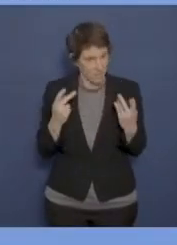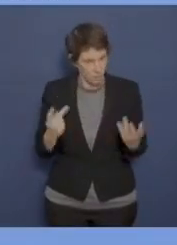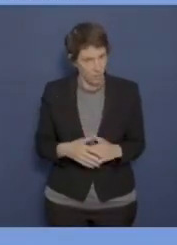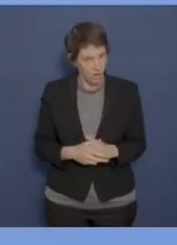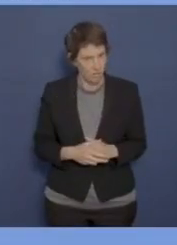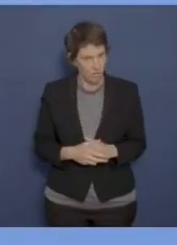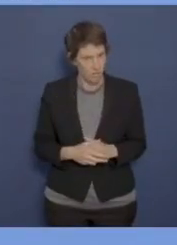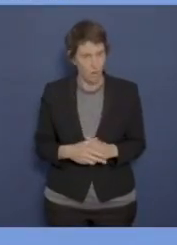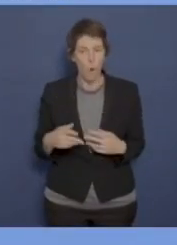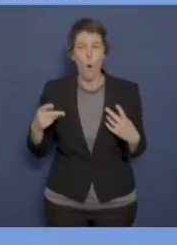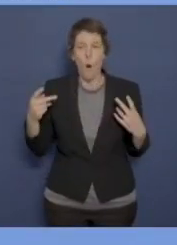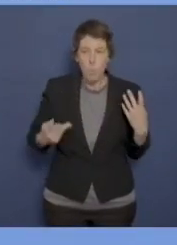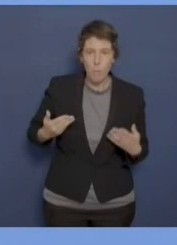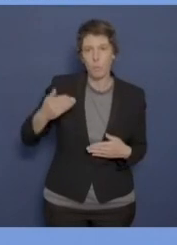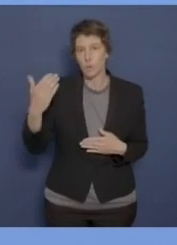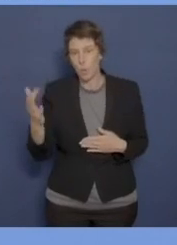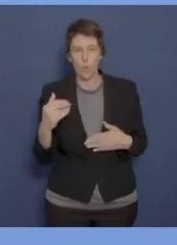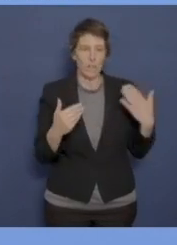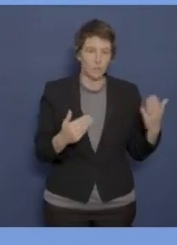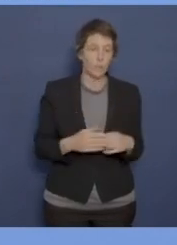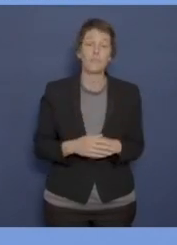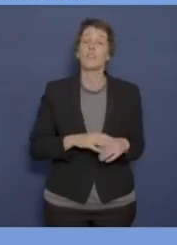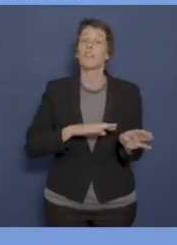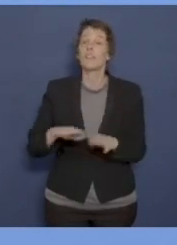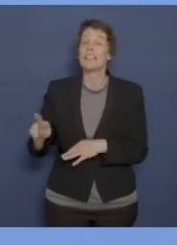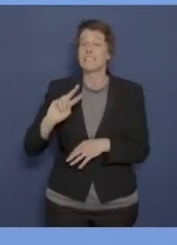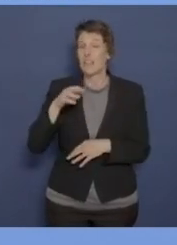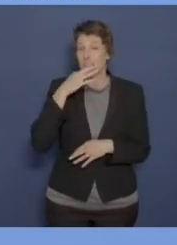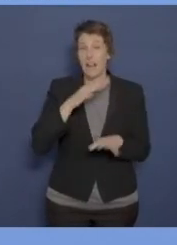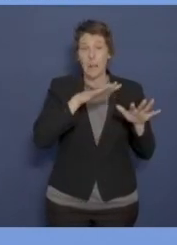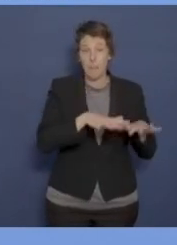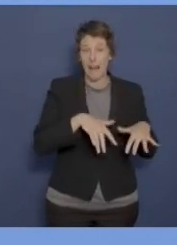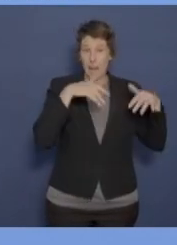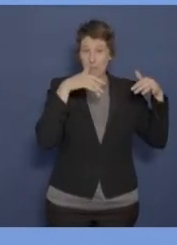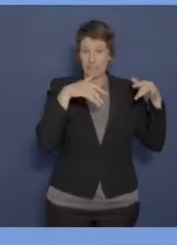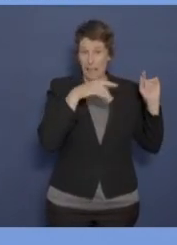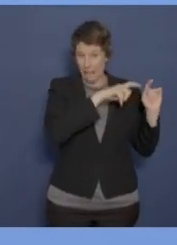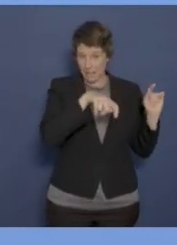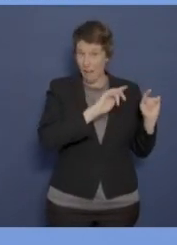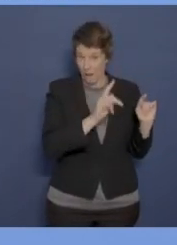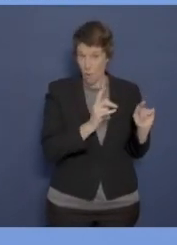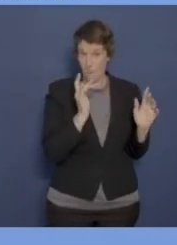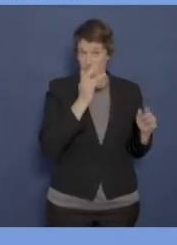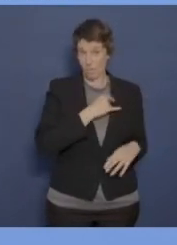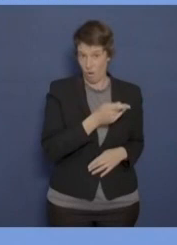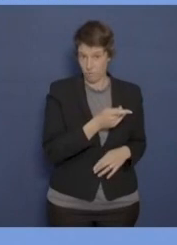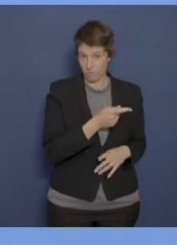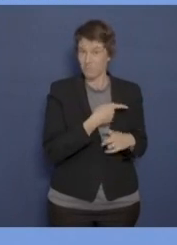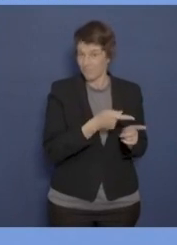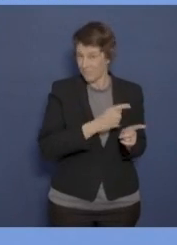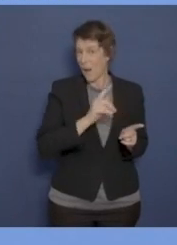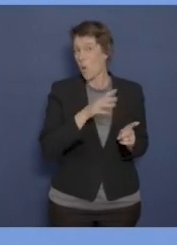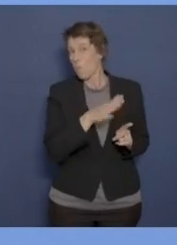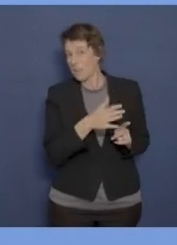Und zweitens sind Parlamentarier auch irgendwie davon betroffen, insofern, dass die ja auch manchmal